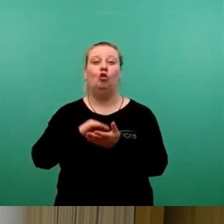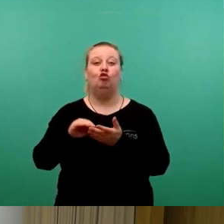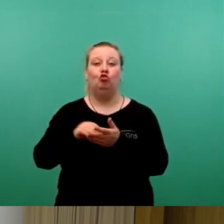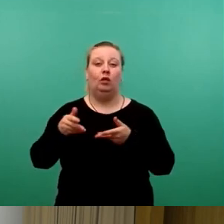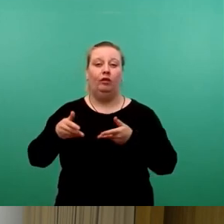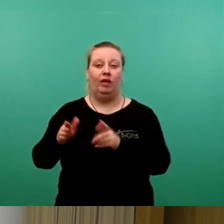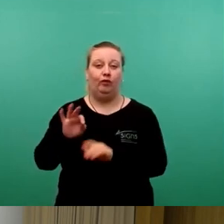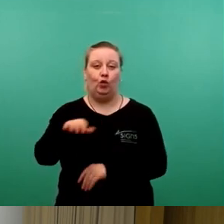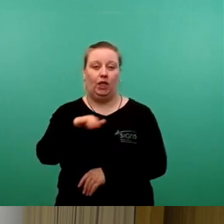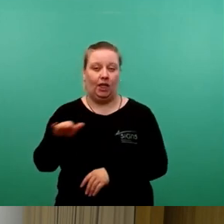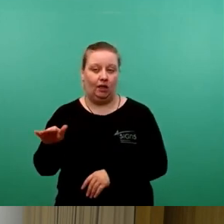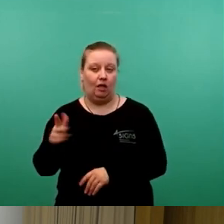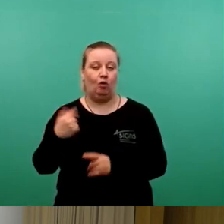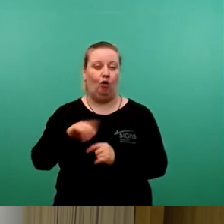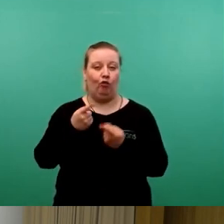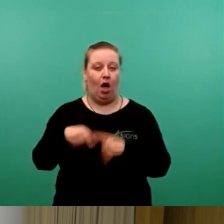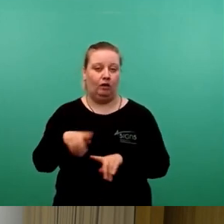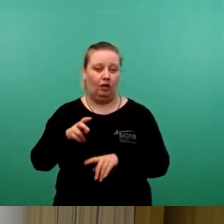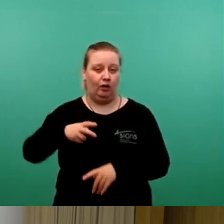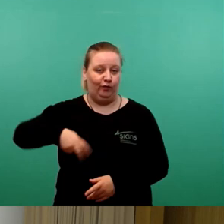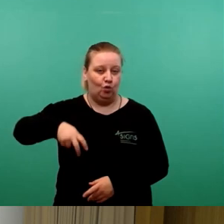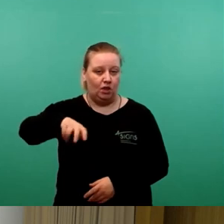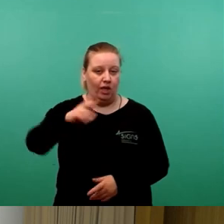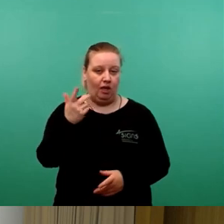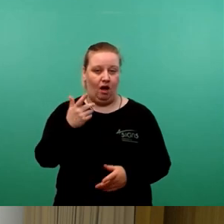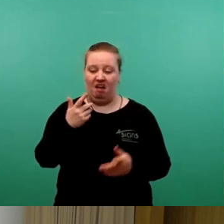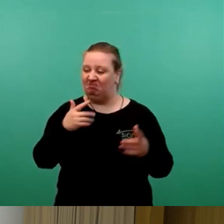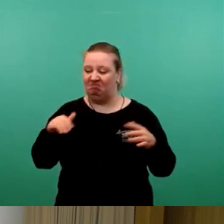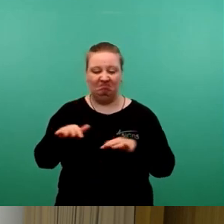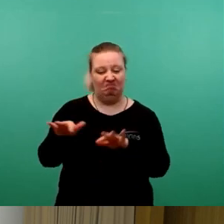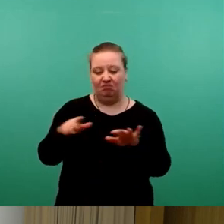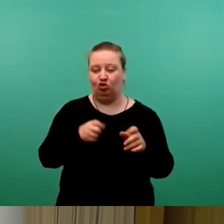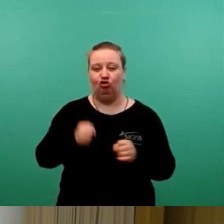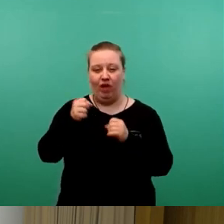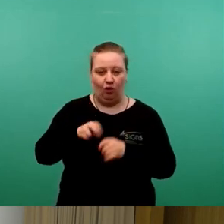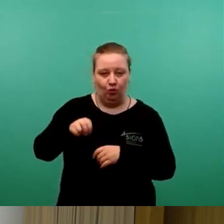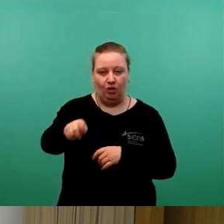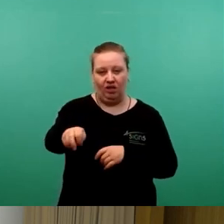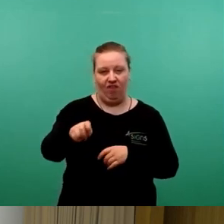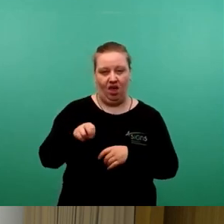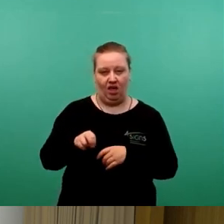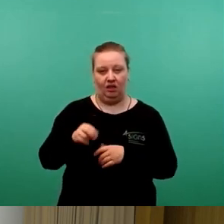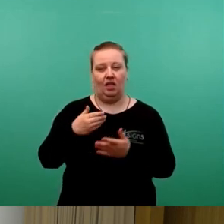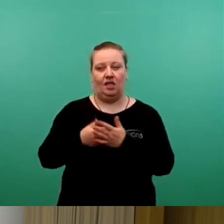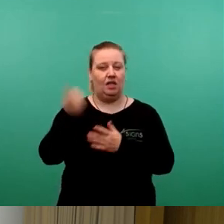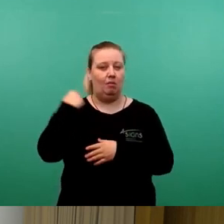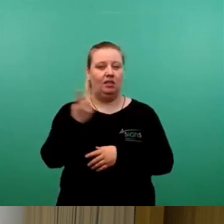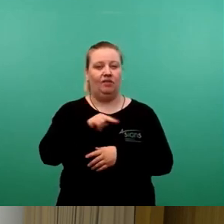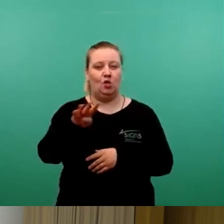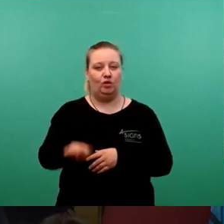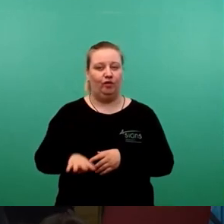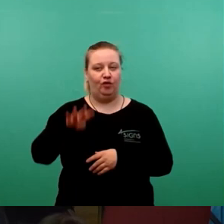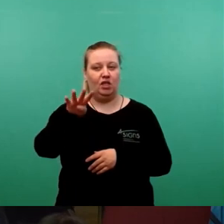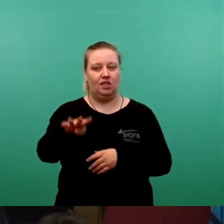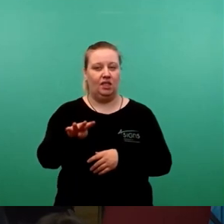Schulkinder genauso wie für andere FußgängerInnen unübersichtlich und deshalb schwer zu überqueren. Deshalb wurde er 2014 in der